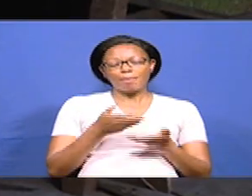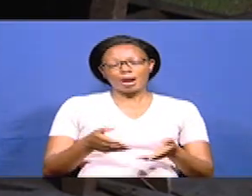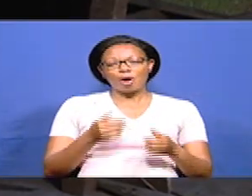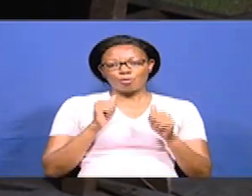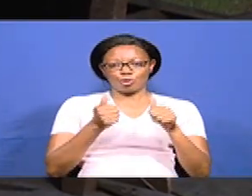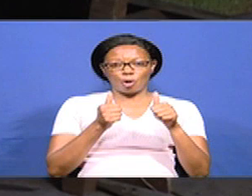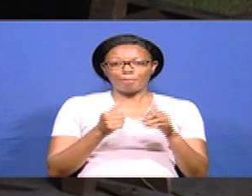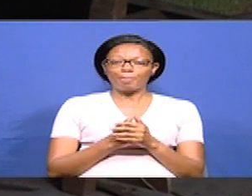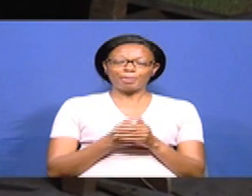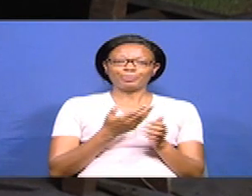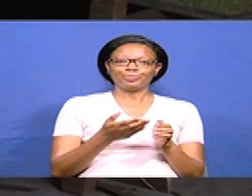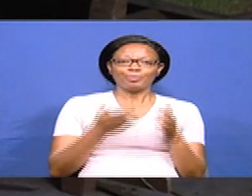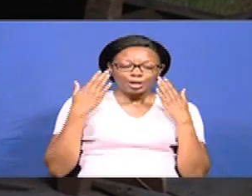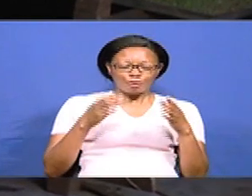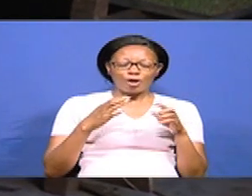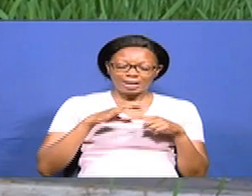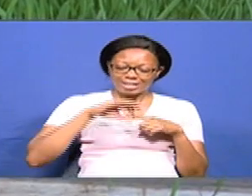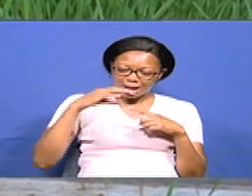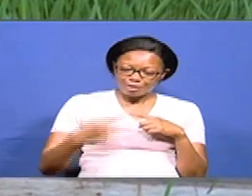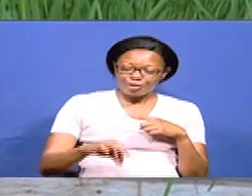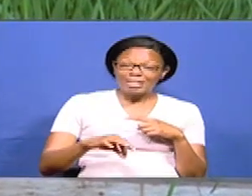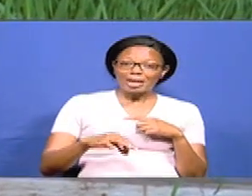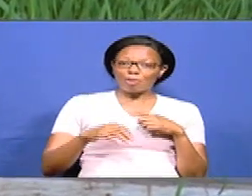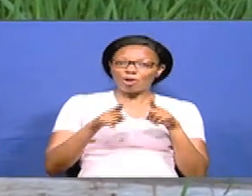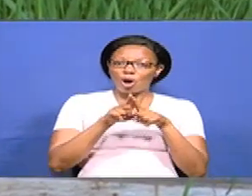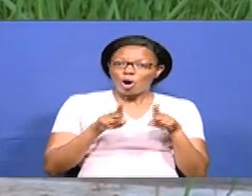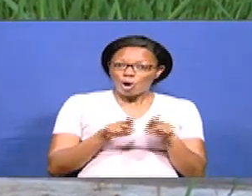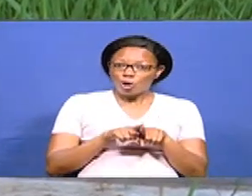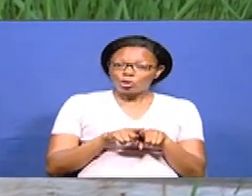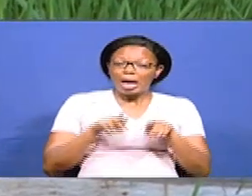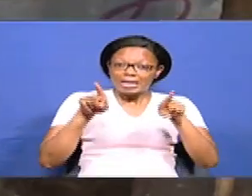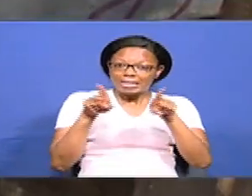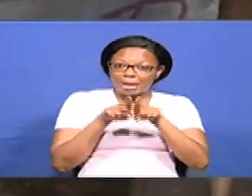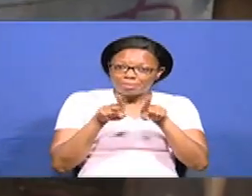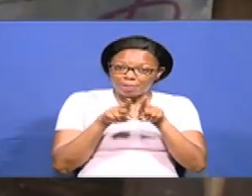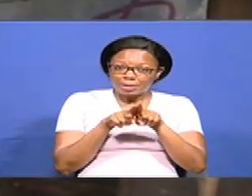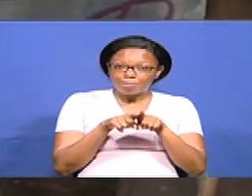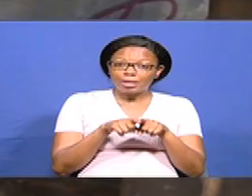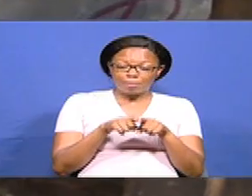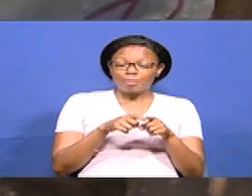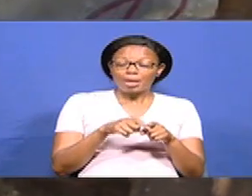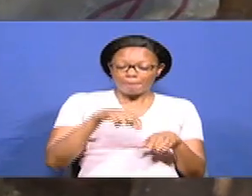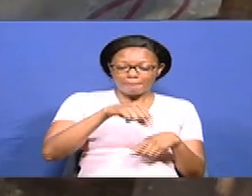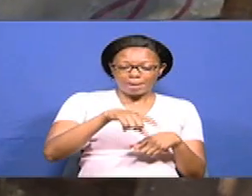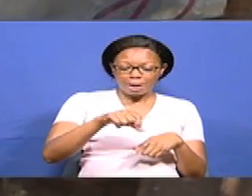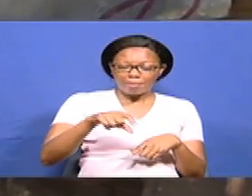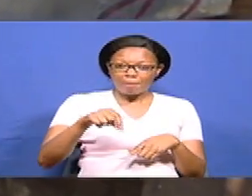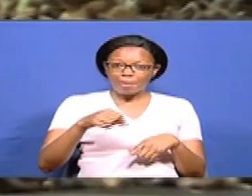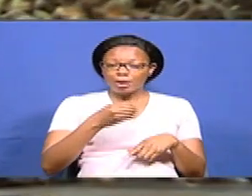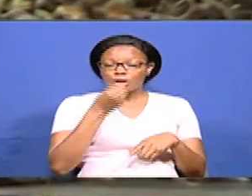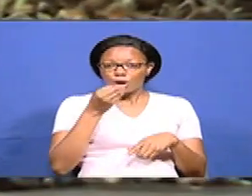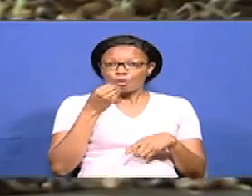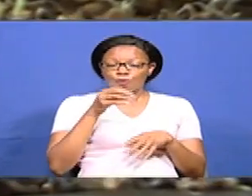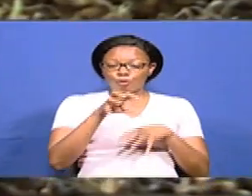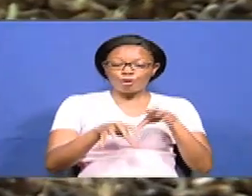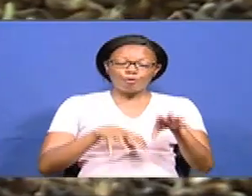Mbali na kilimu cha mboga, bado yei hutumia mfumo huo huo wa hydroponic, lakini kwa lishe ya mifugo. Hivi